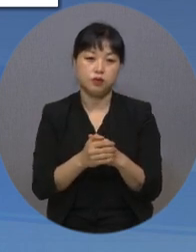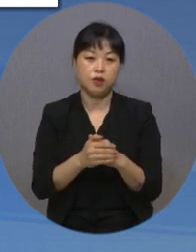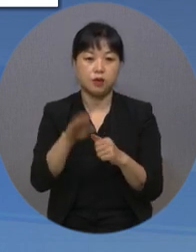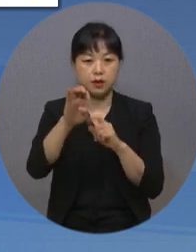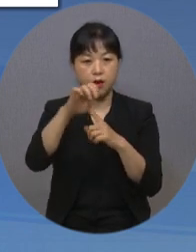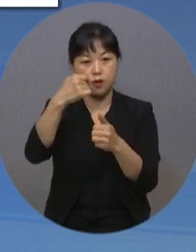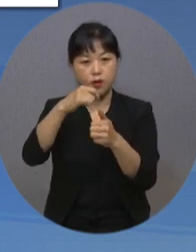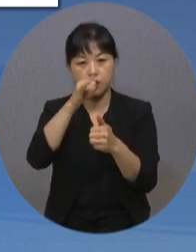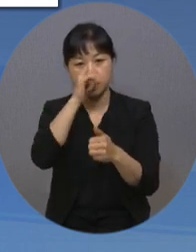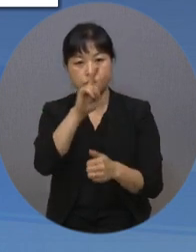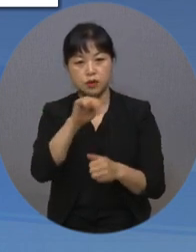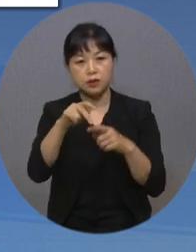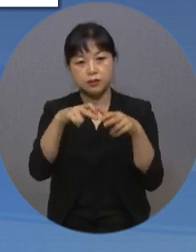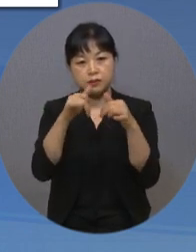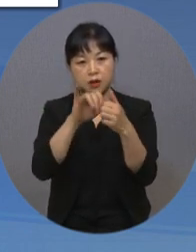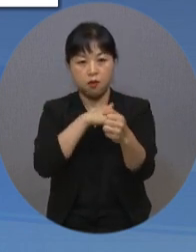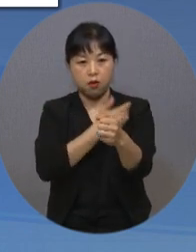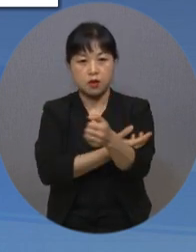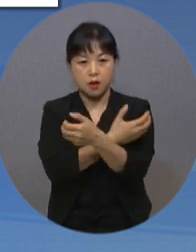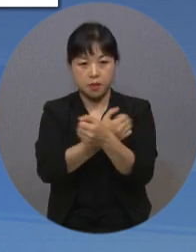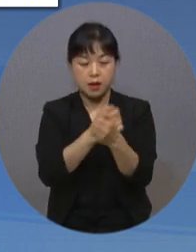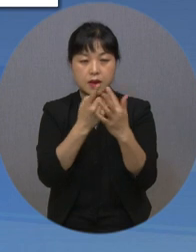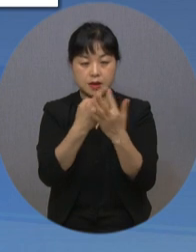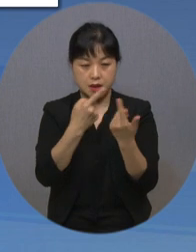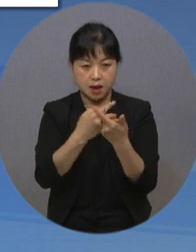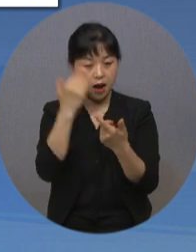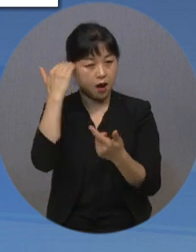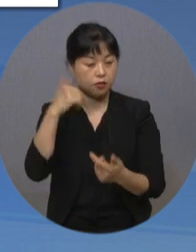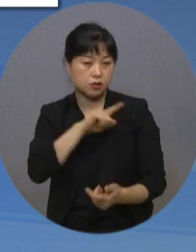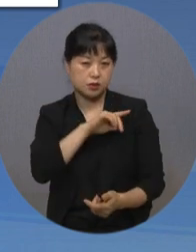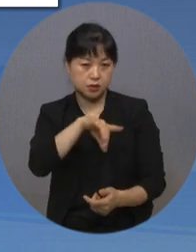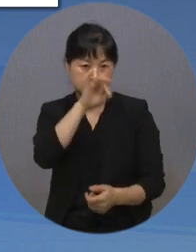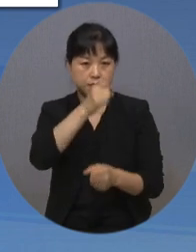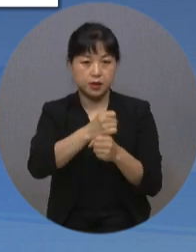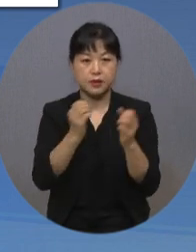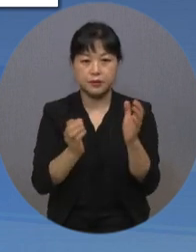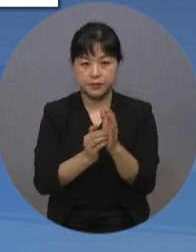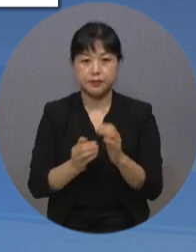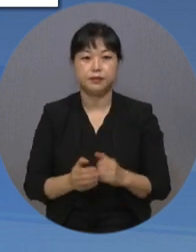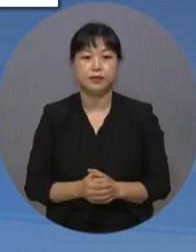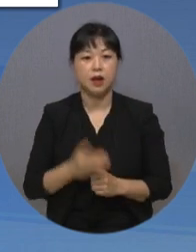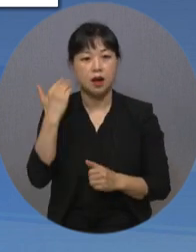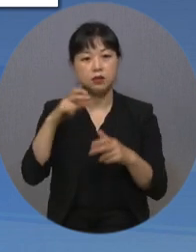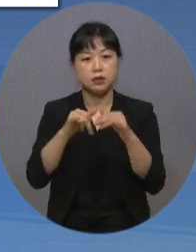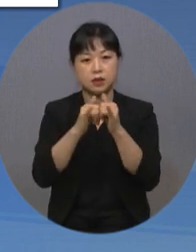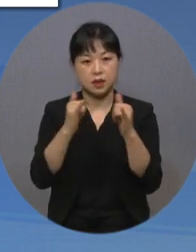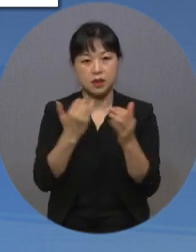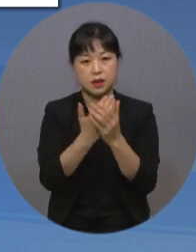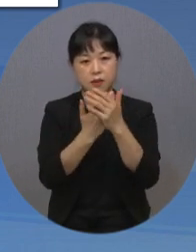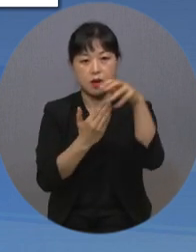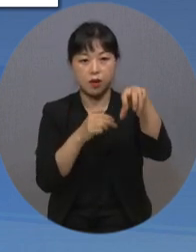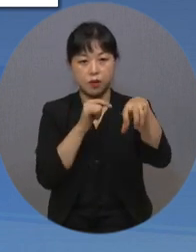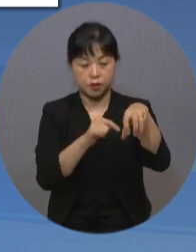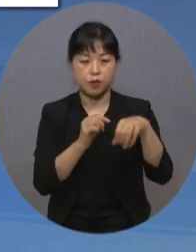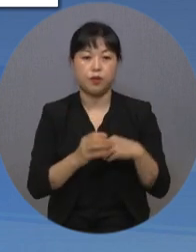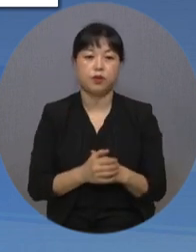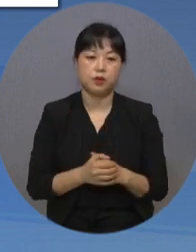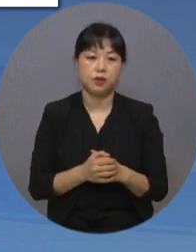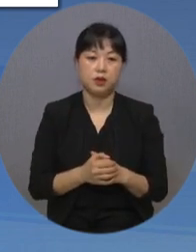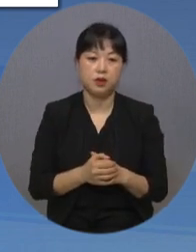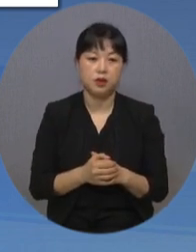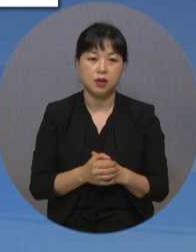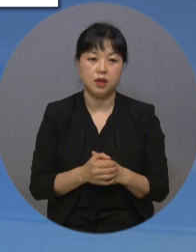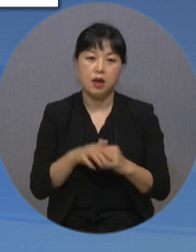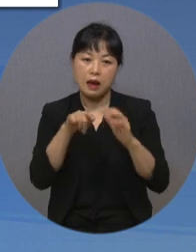장애인권리협약의 이해가 국내 최초로 제작됐습니다. 한국장애인개발원은 물리적, 시간적 제약을